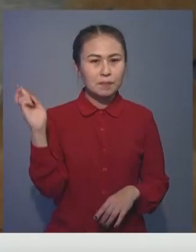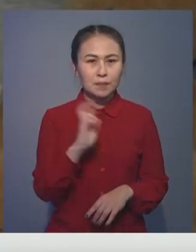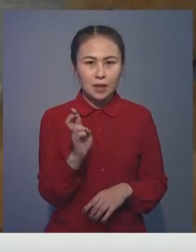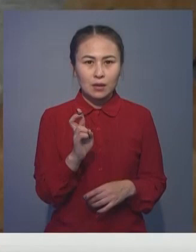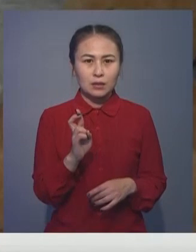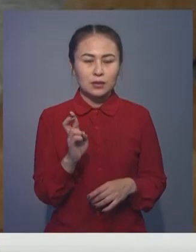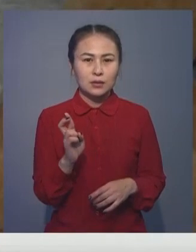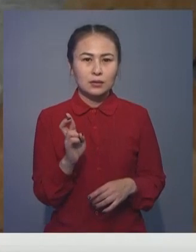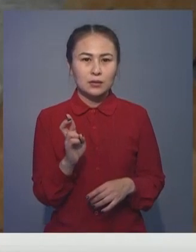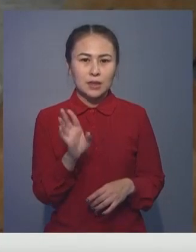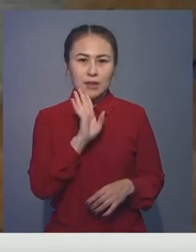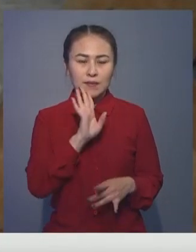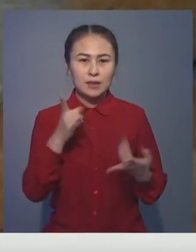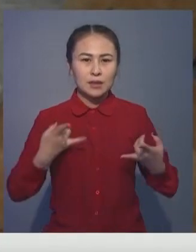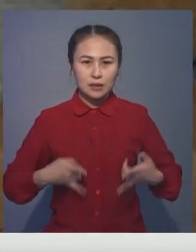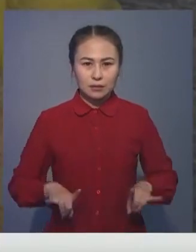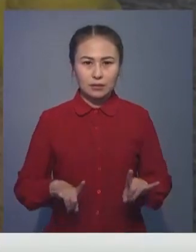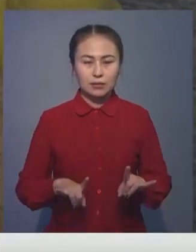аққыз толғаныма.